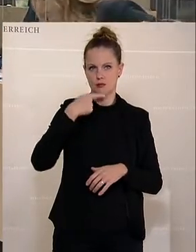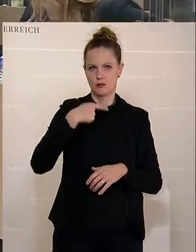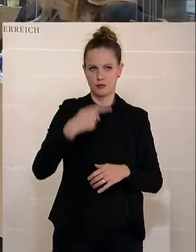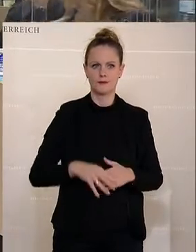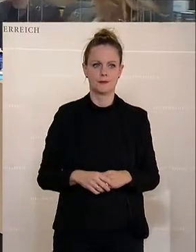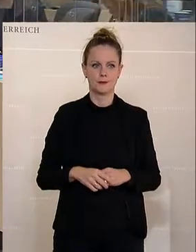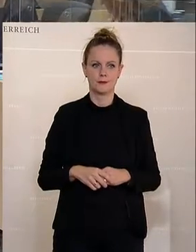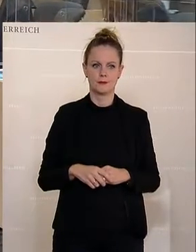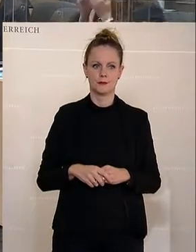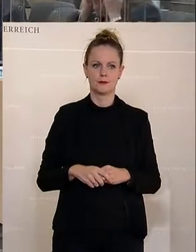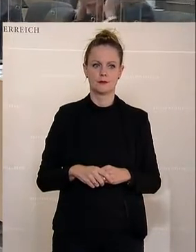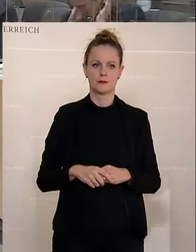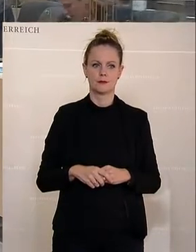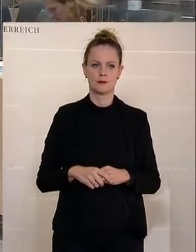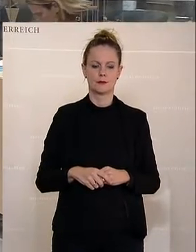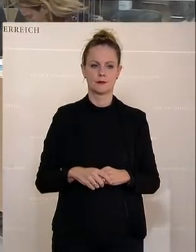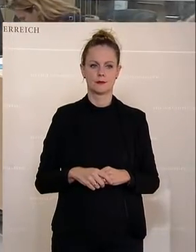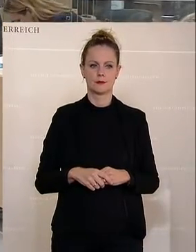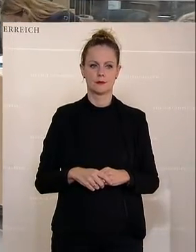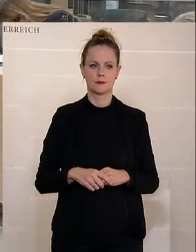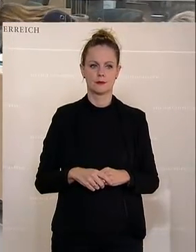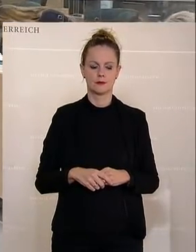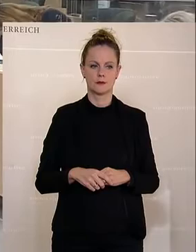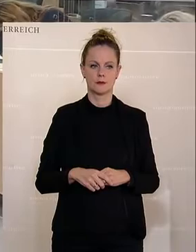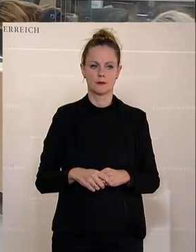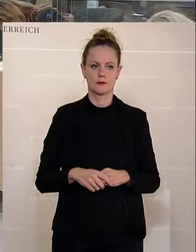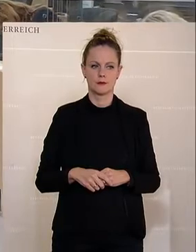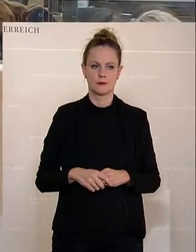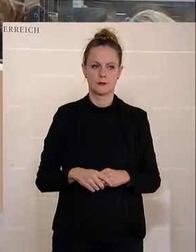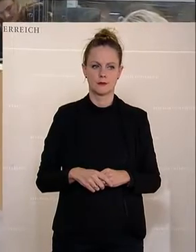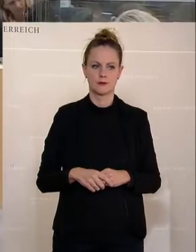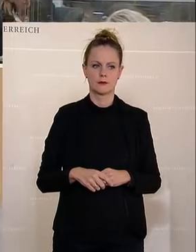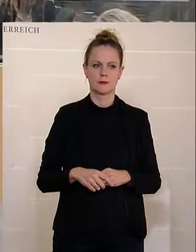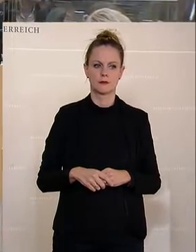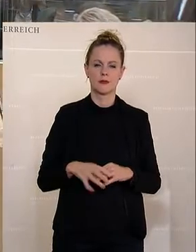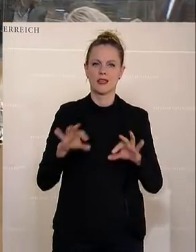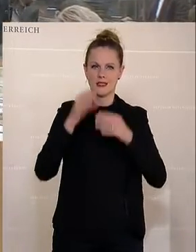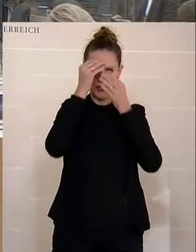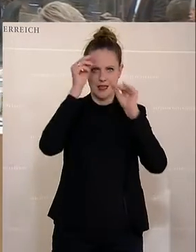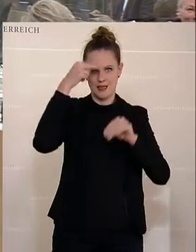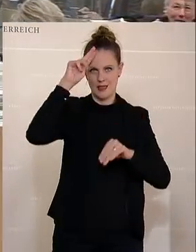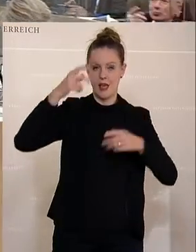soll im Rechnungshofbudget auch mehr Geld für IT- und Digitalisierungsprojekte vorhanden sein.